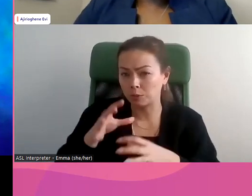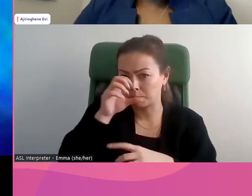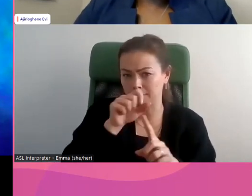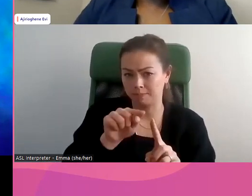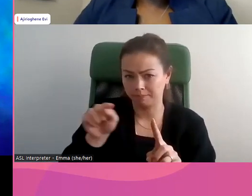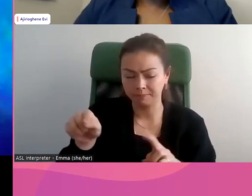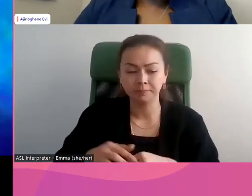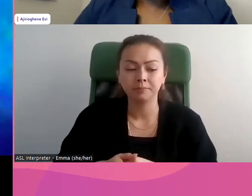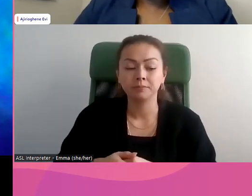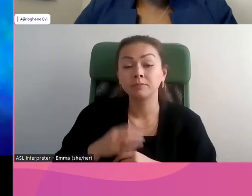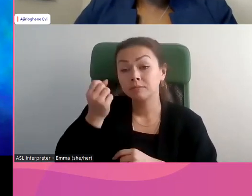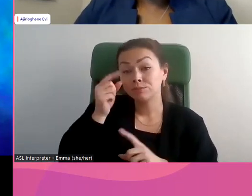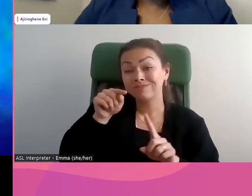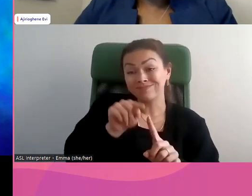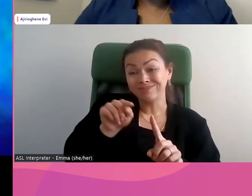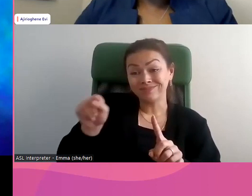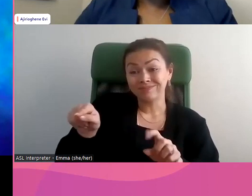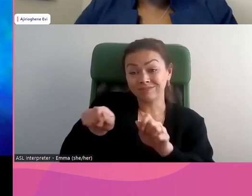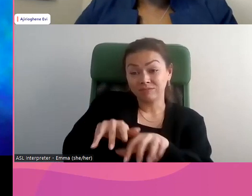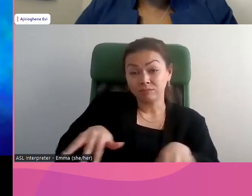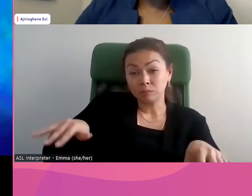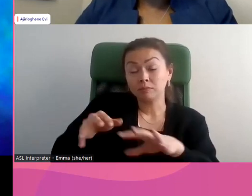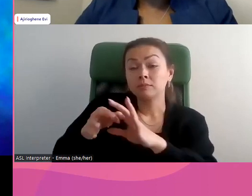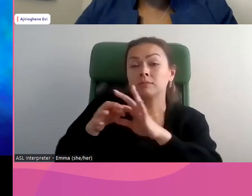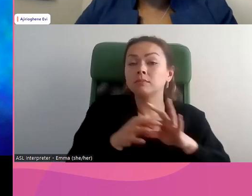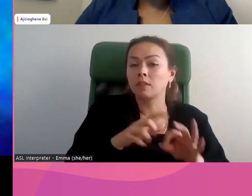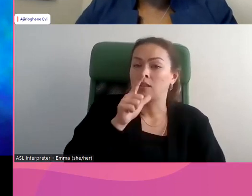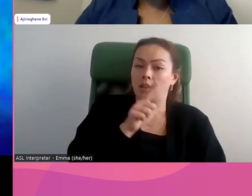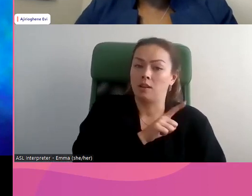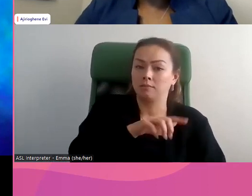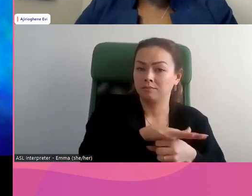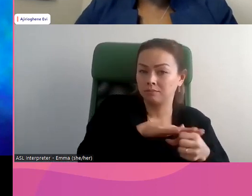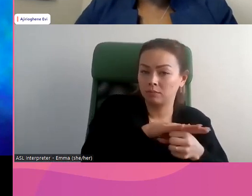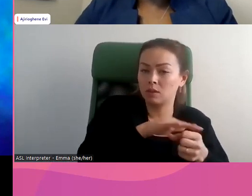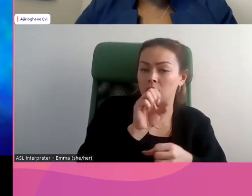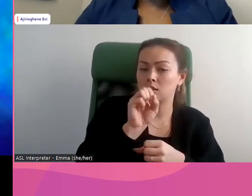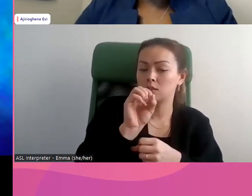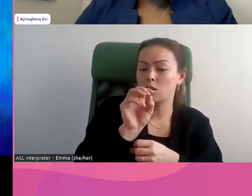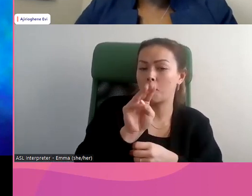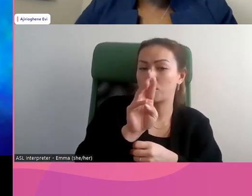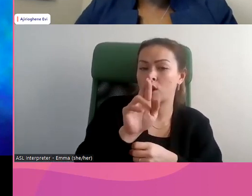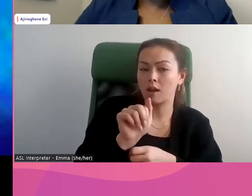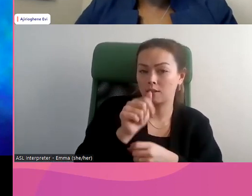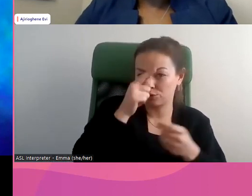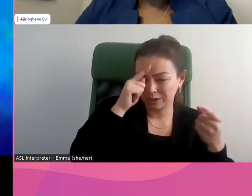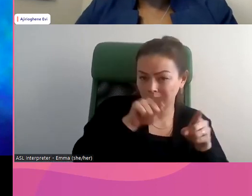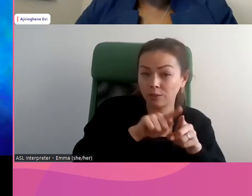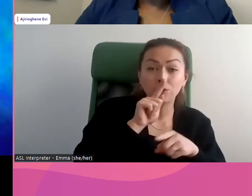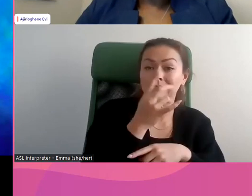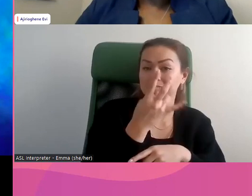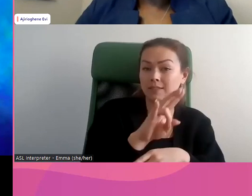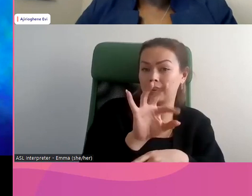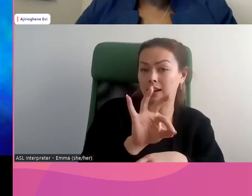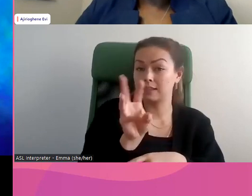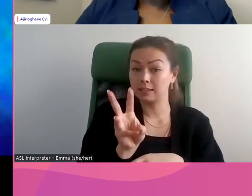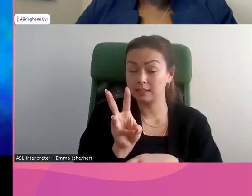Ces terres sont liées au traité du canton de Londres, de Londres et de Sombra de 1796 et au